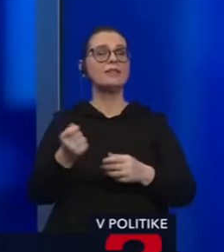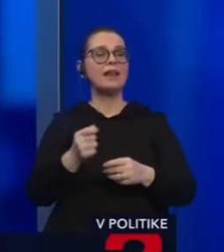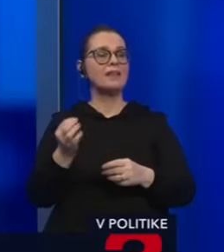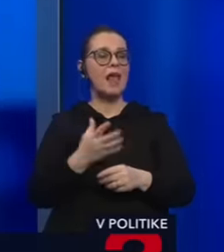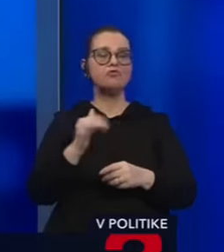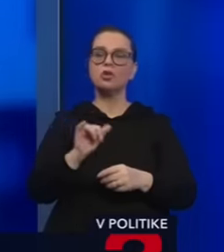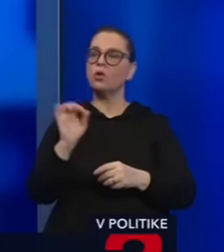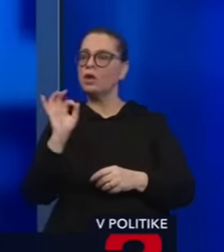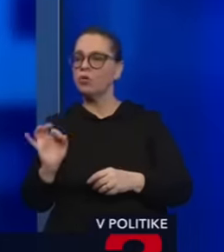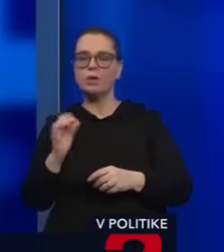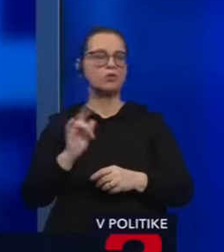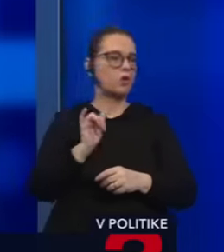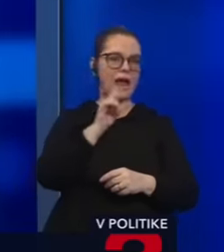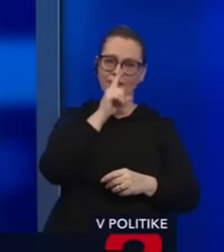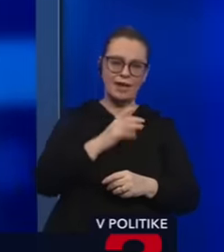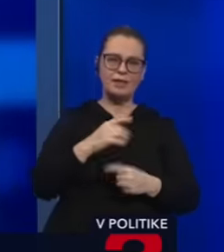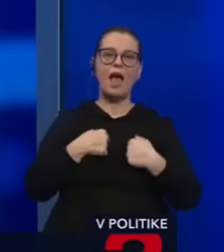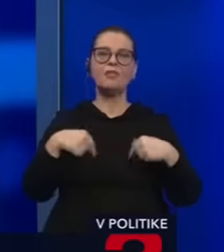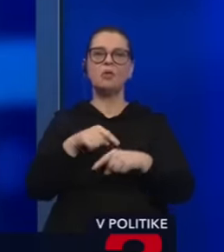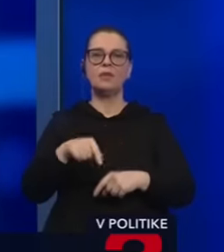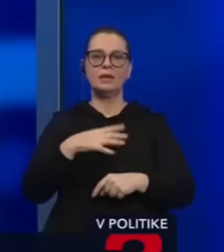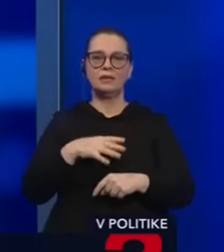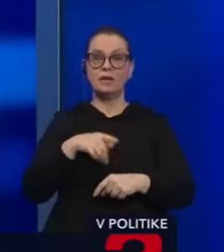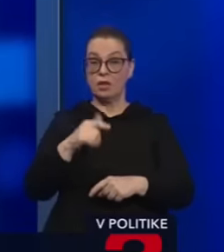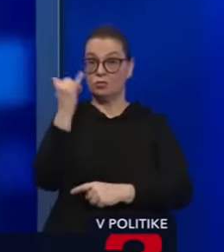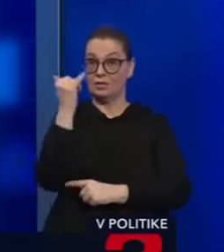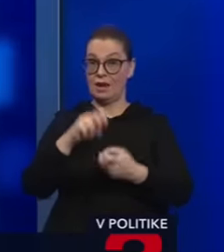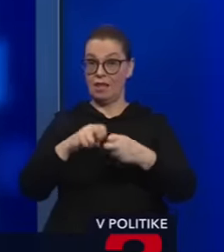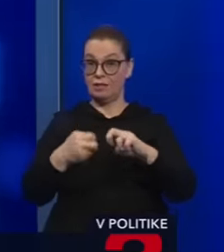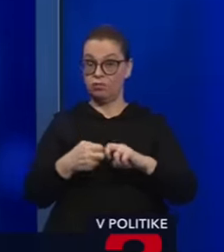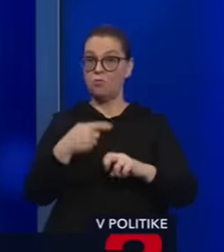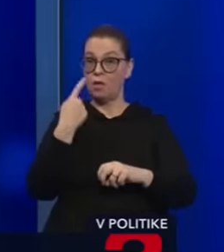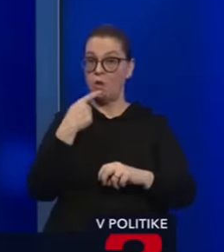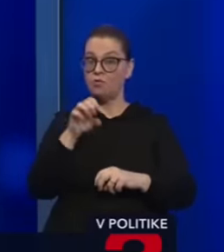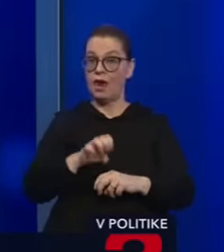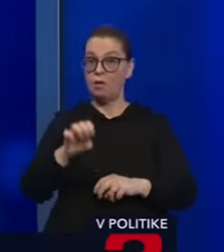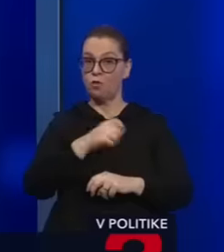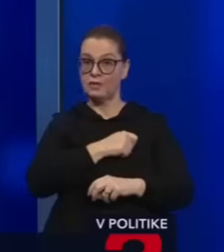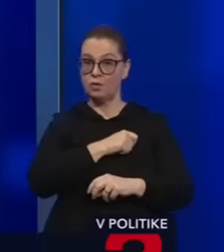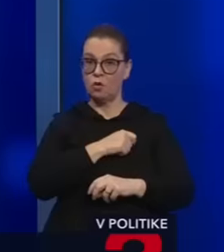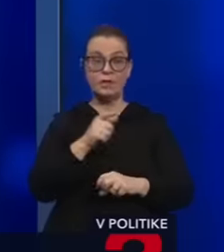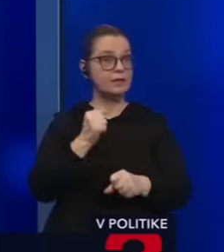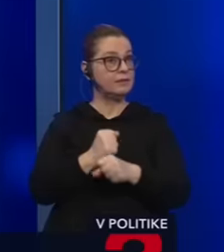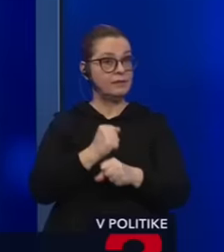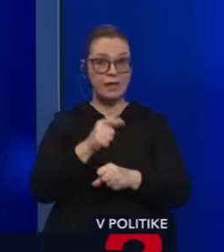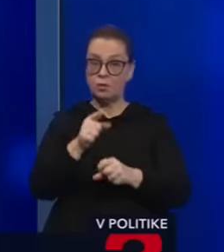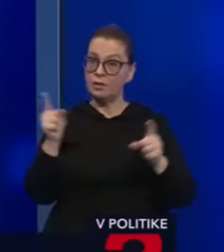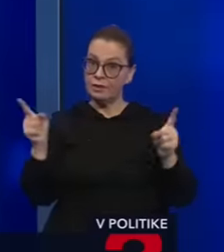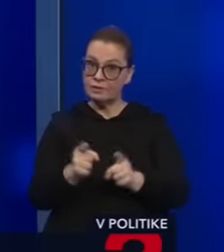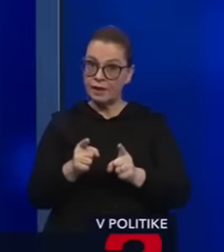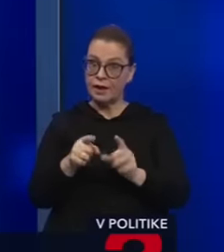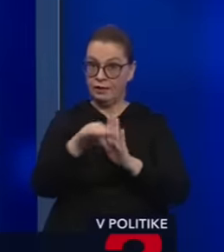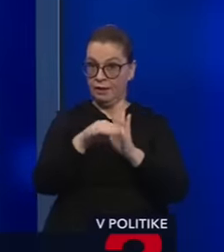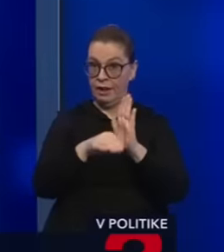ktorá je dobrá, ktorá nie je dobrá a ako by sme to my chceli. A toto je ten základný problém, o ktorom aj hovorí Európska komisia. Nerobte to v skrátenom